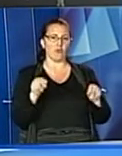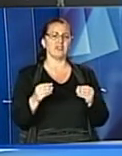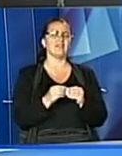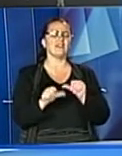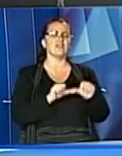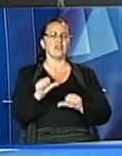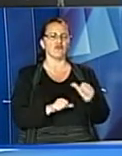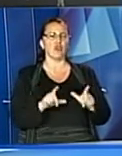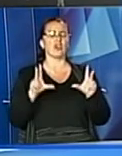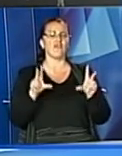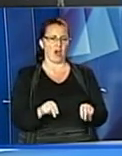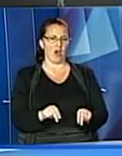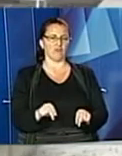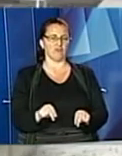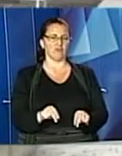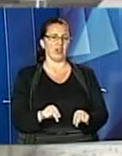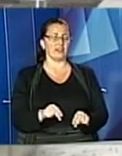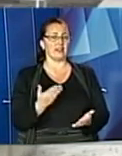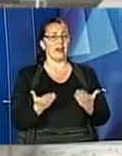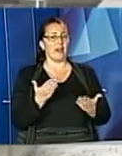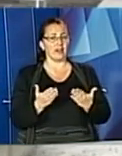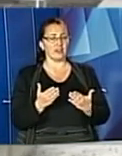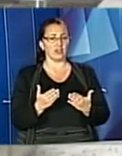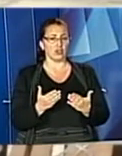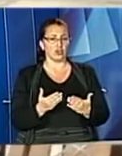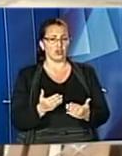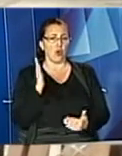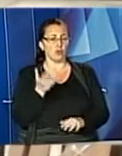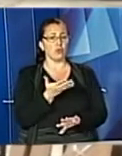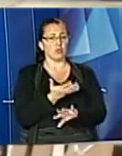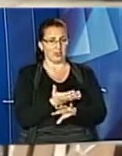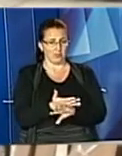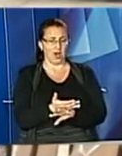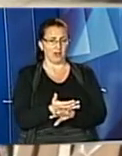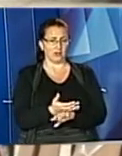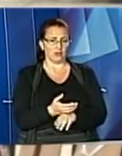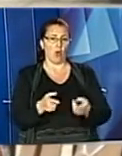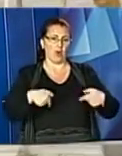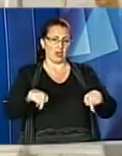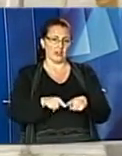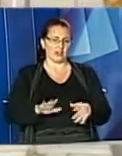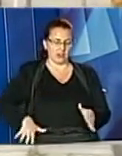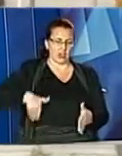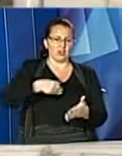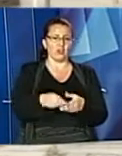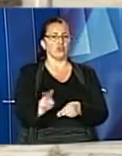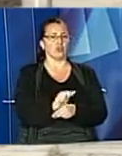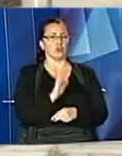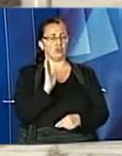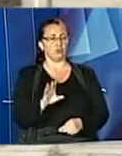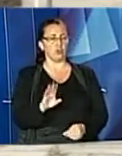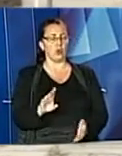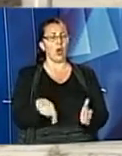виявлять дефекти з вини ремонтників, організація проведе повторні роботи вже за власний кошт. У ратуші капітальним